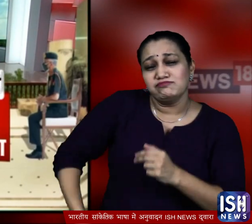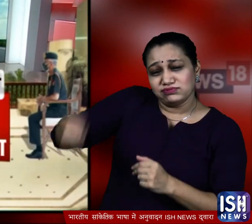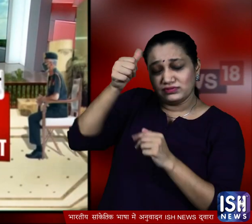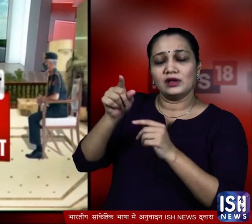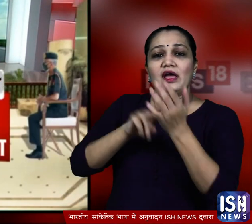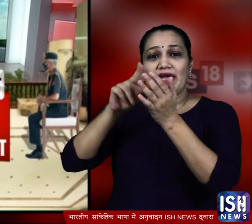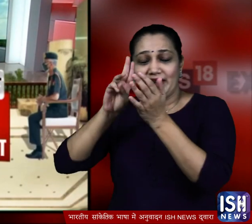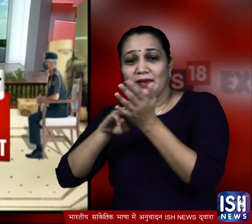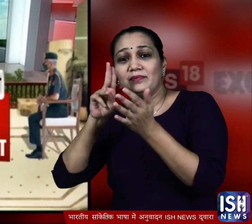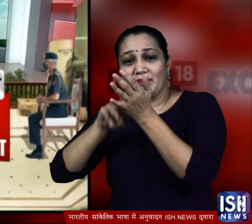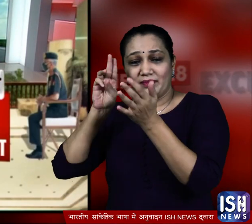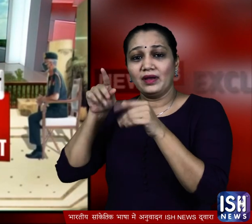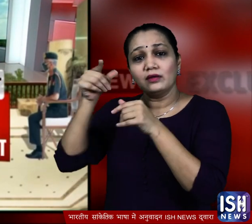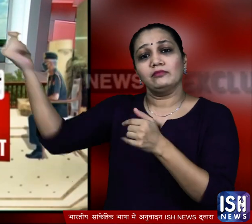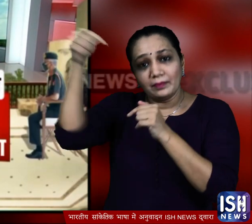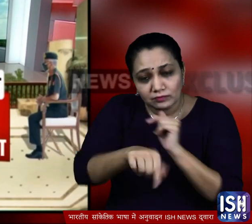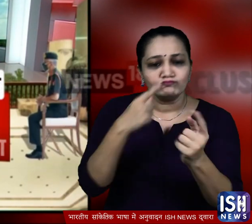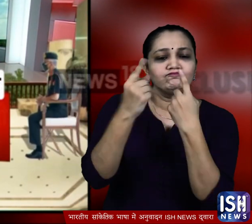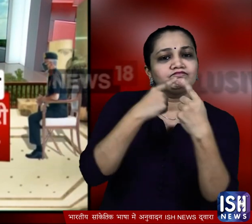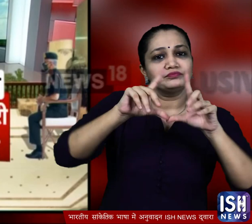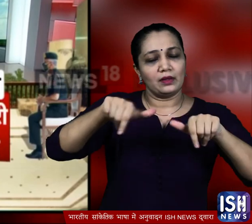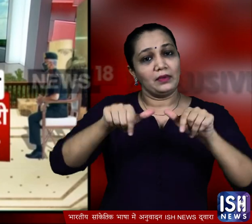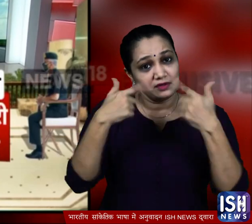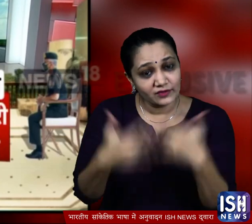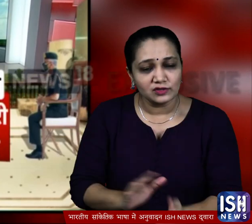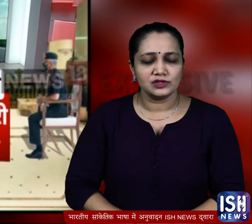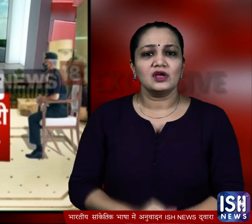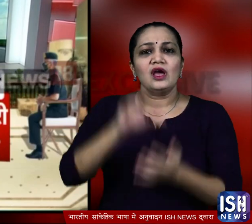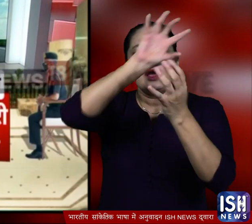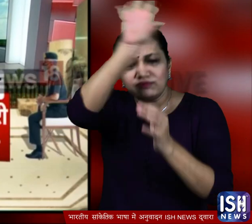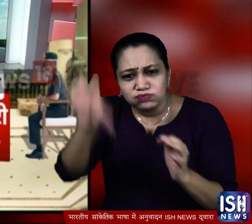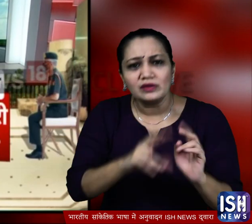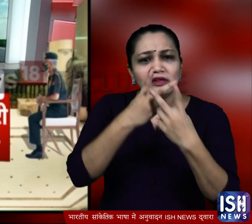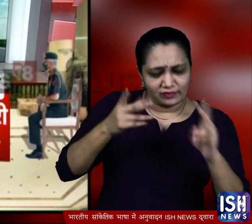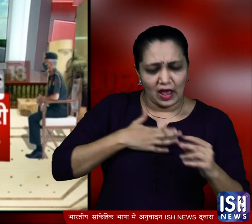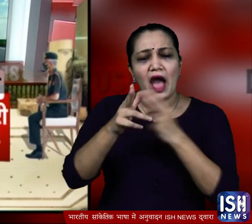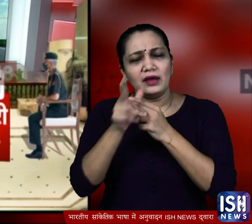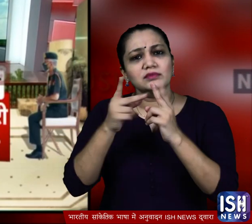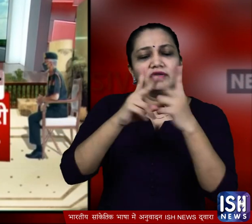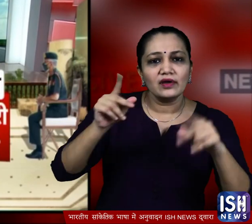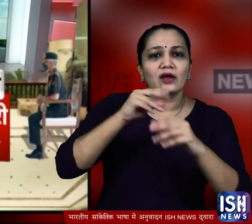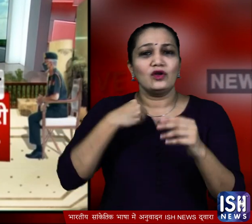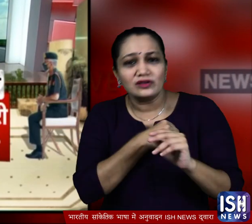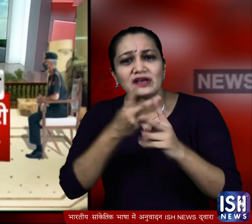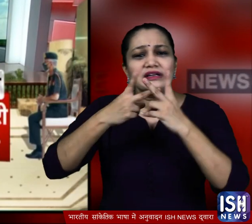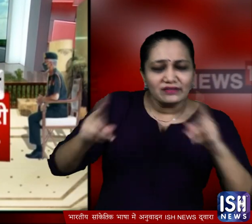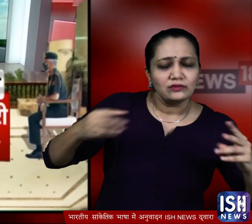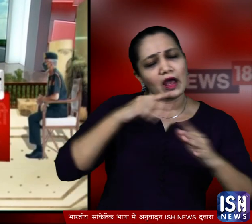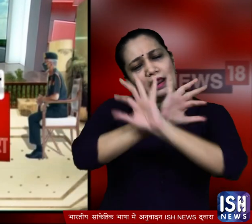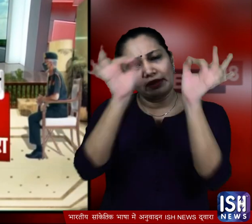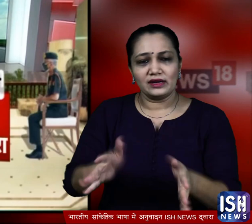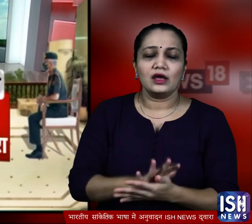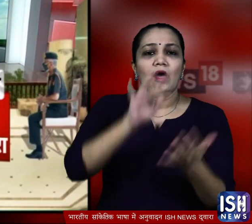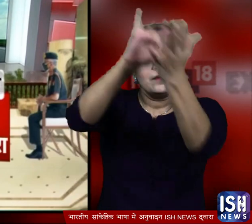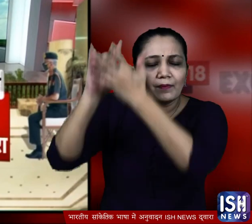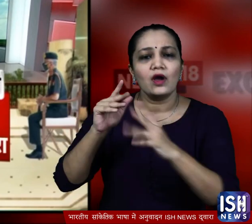एमेम नर्वणे ने उन से मुलाकात की और ये जानकारी दी कि राज्यों की मदद के लिए सेना का मेडिकल स्टाफ तयार है जिन्होंने